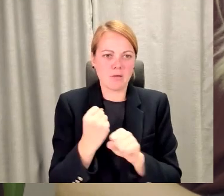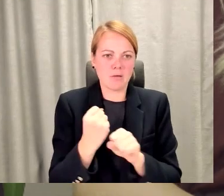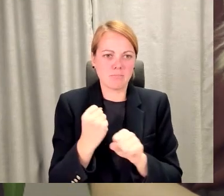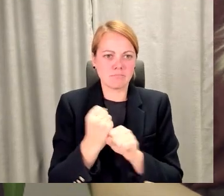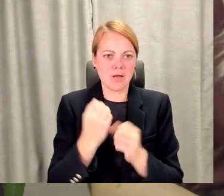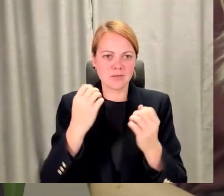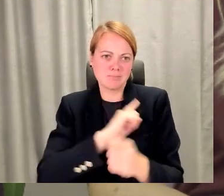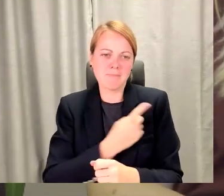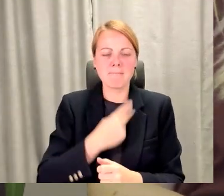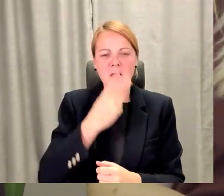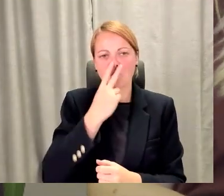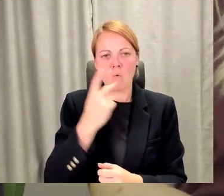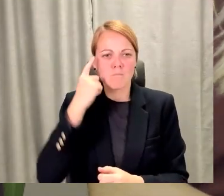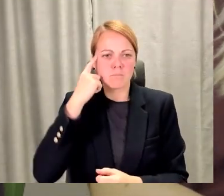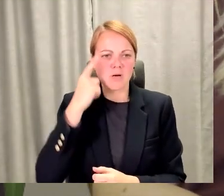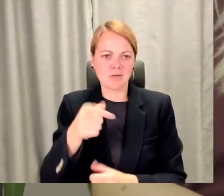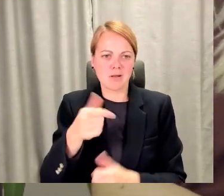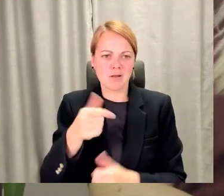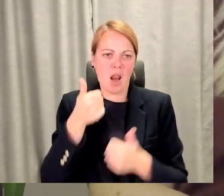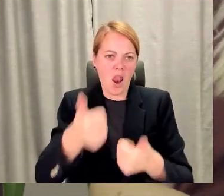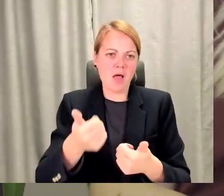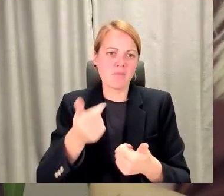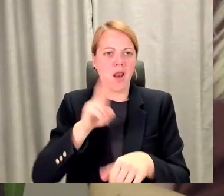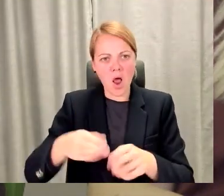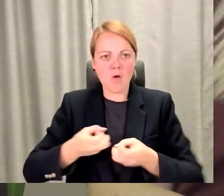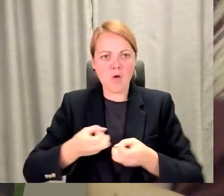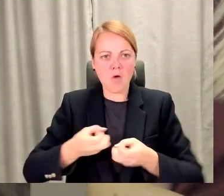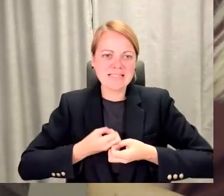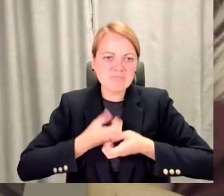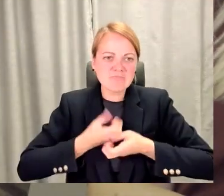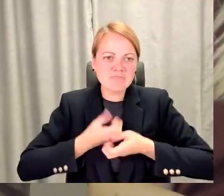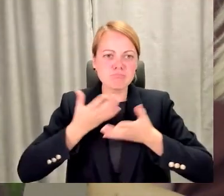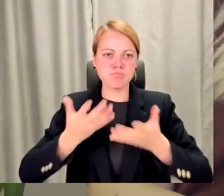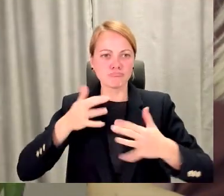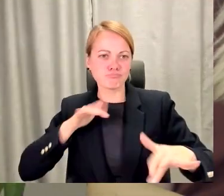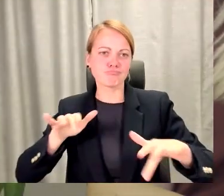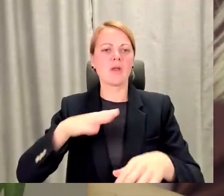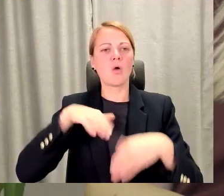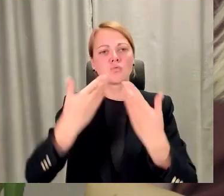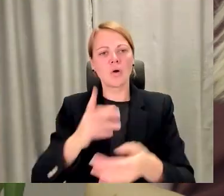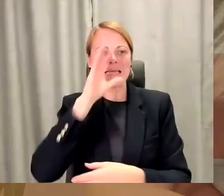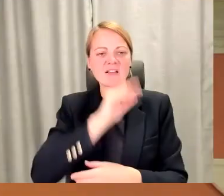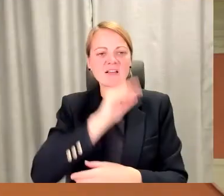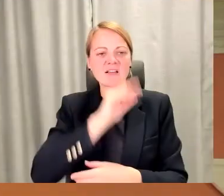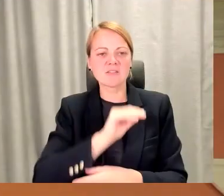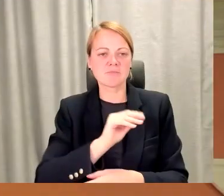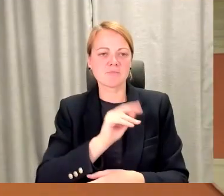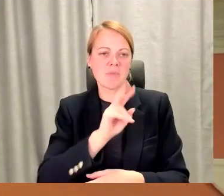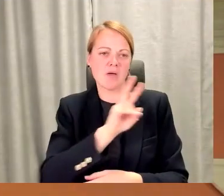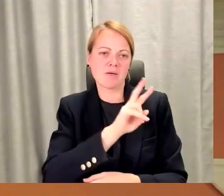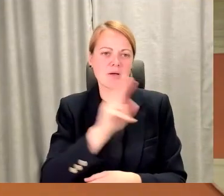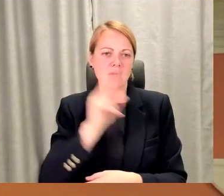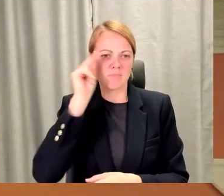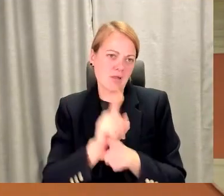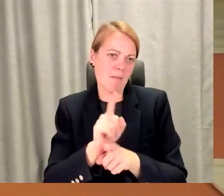labi, ka tā dara un ka ļauj izpausties cilvēki, ir jādod iespēja mācīties arī tiem, kas to grib tāpat. Tad arī darba